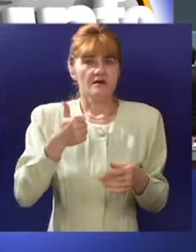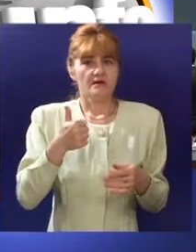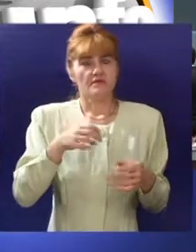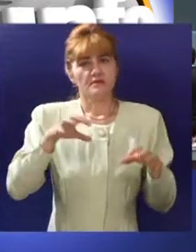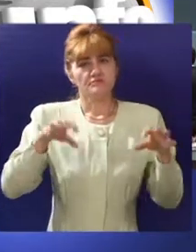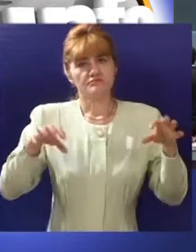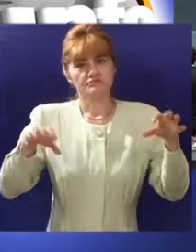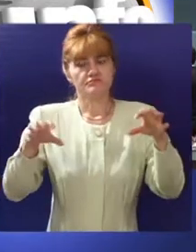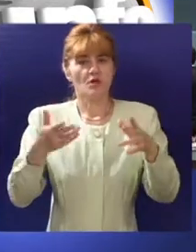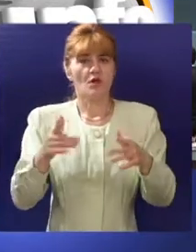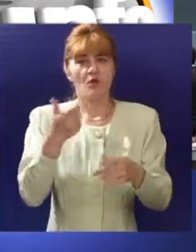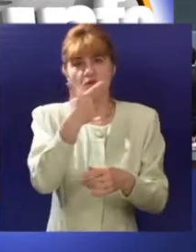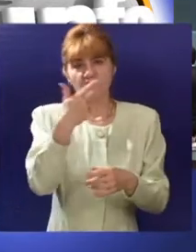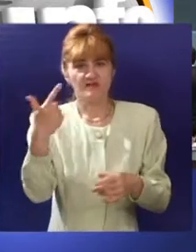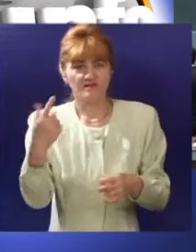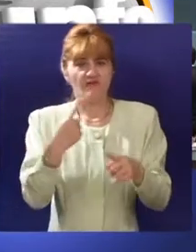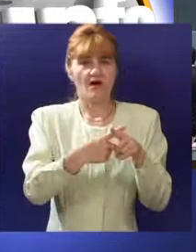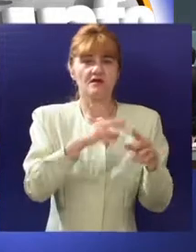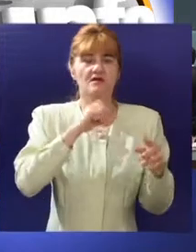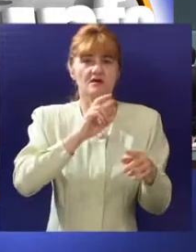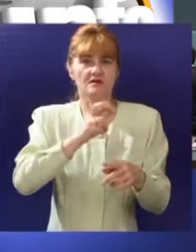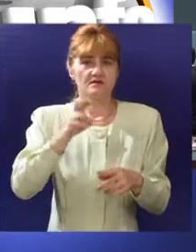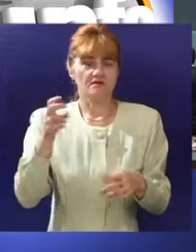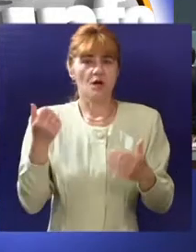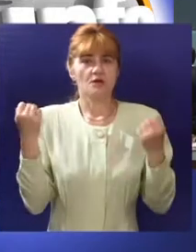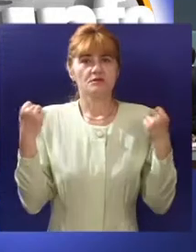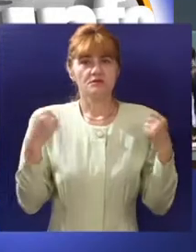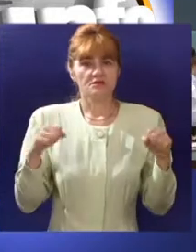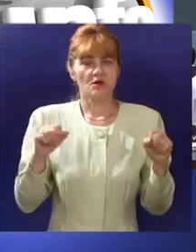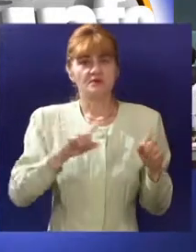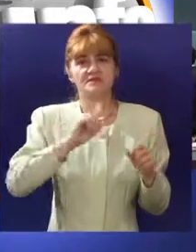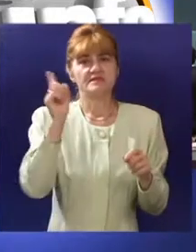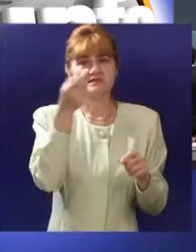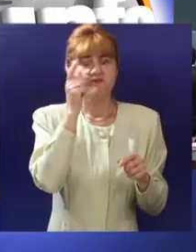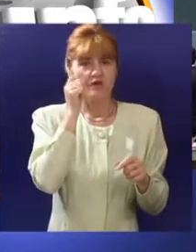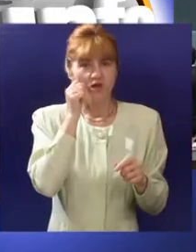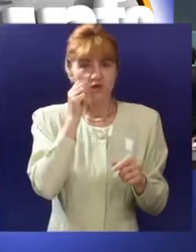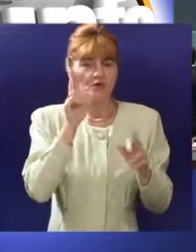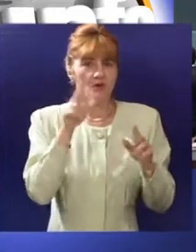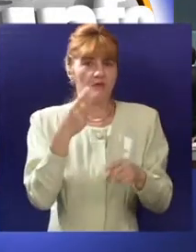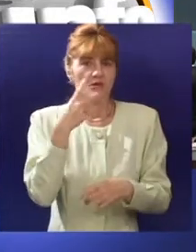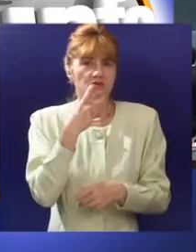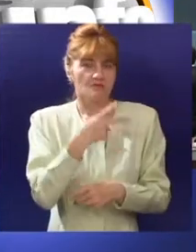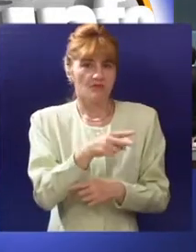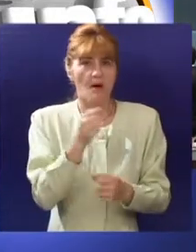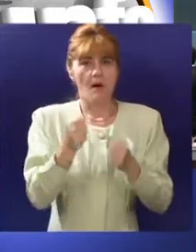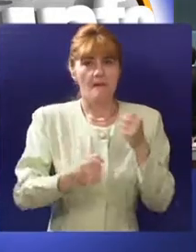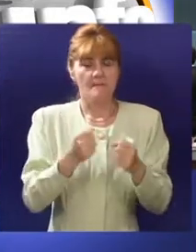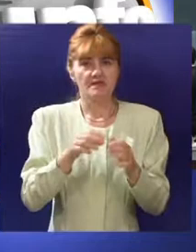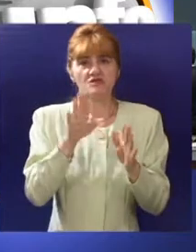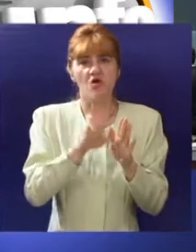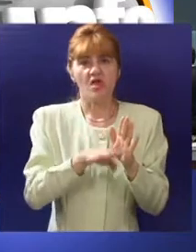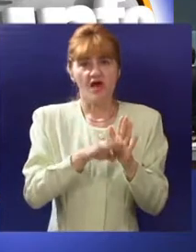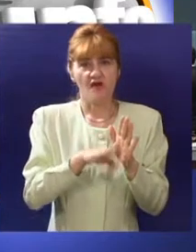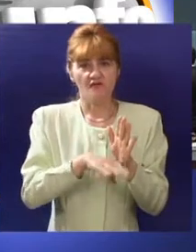već ušao u slobodnu zonu oko 20 hektara, daje izuzetne mogućnosti svim investitorima da veoma jednostavno,